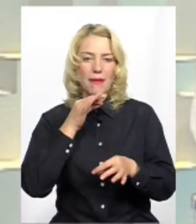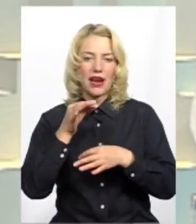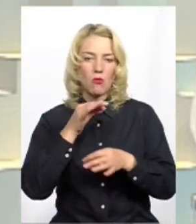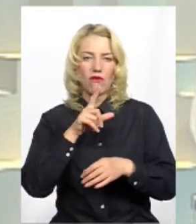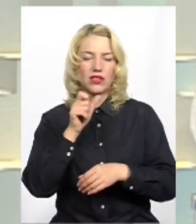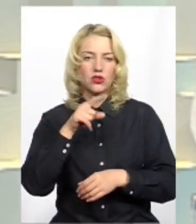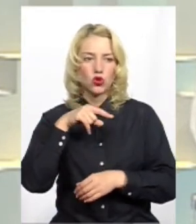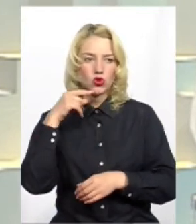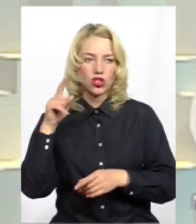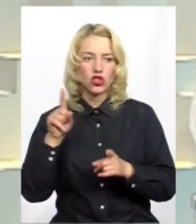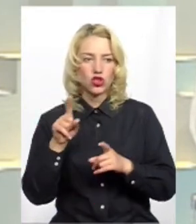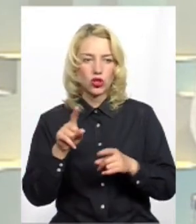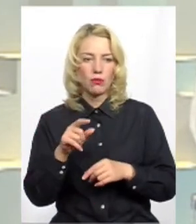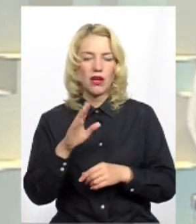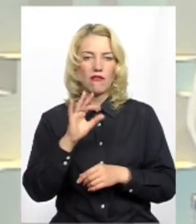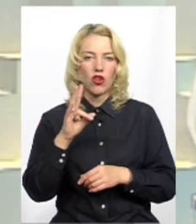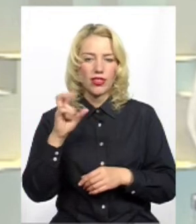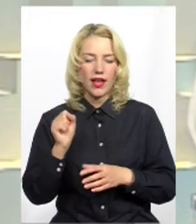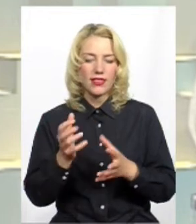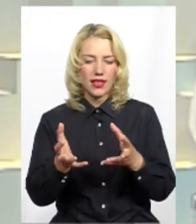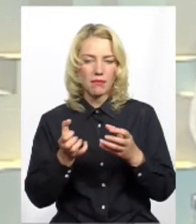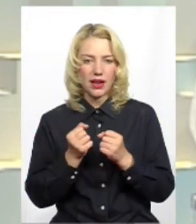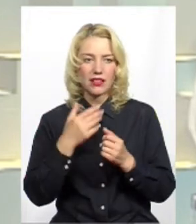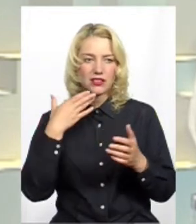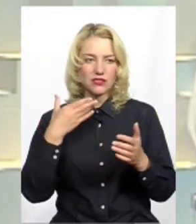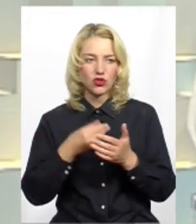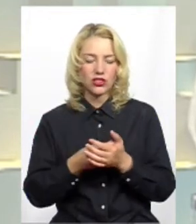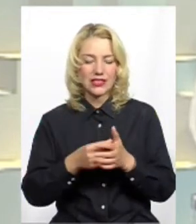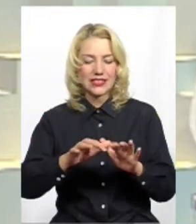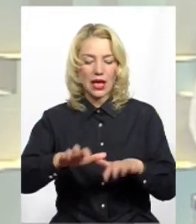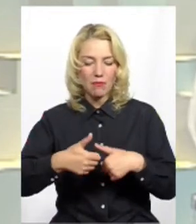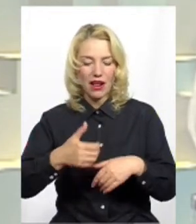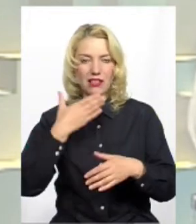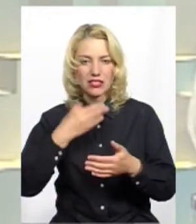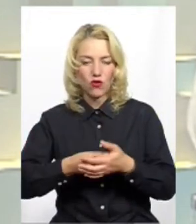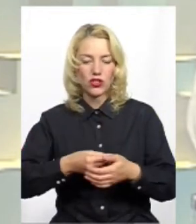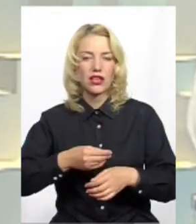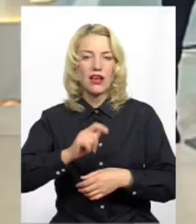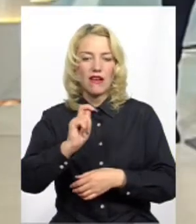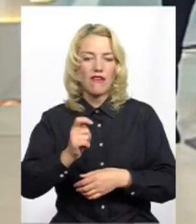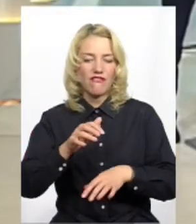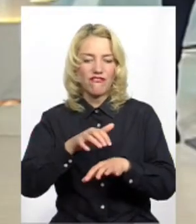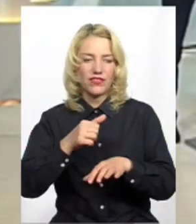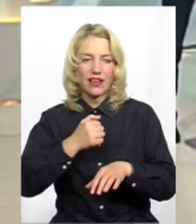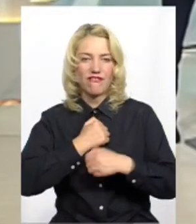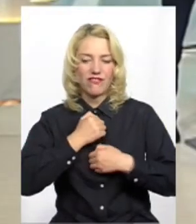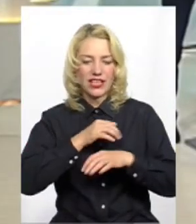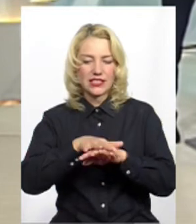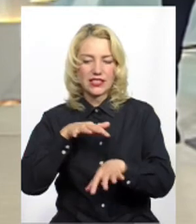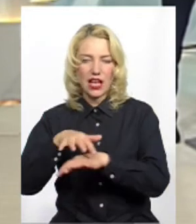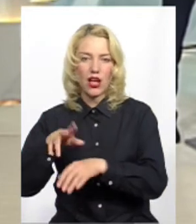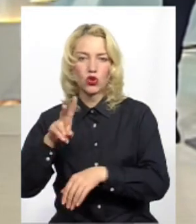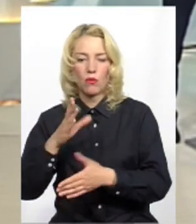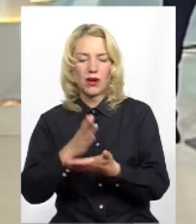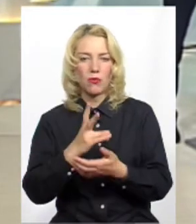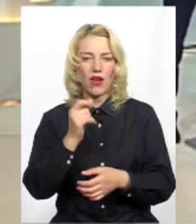Росією, щоб вона все-таки забрала свої війська, які перебувають на сході України. І ще одна